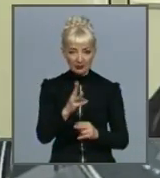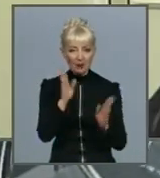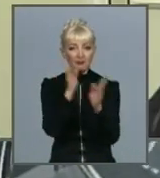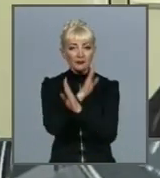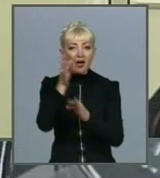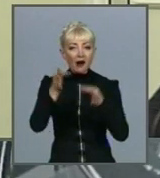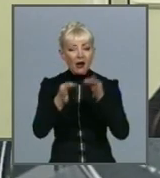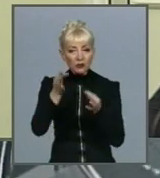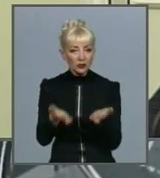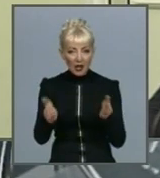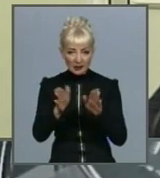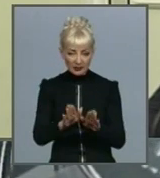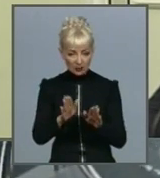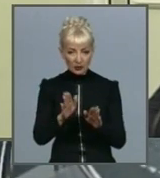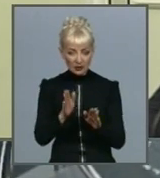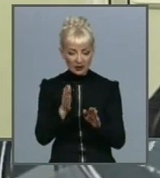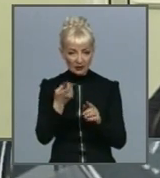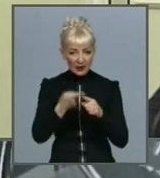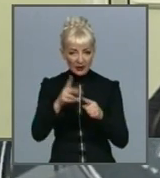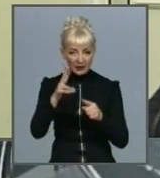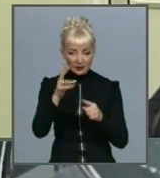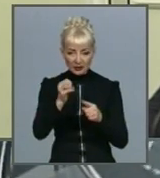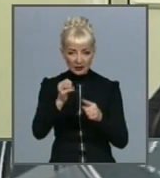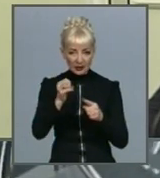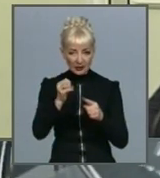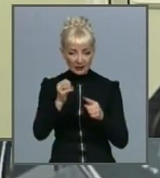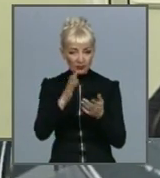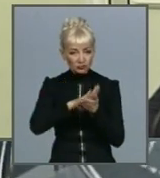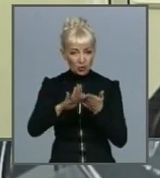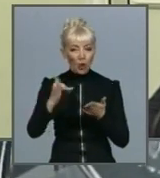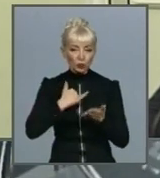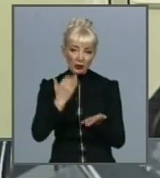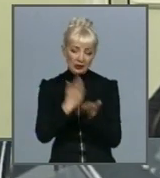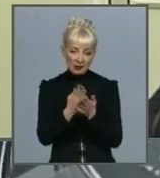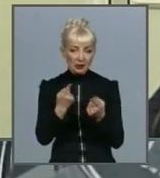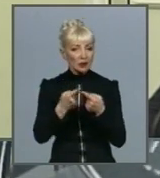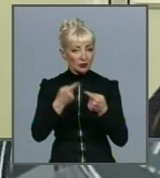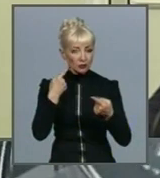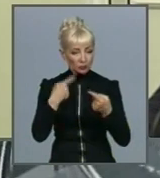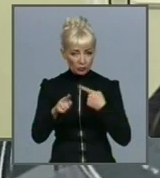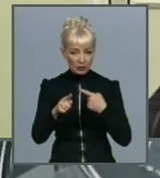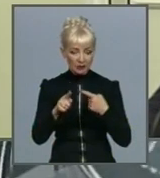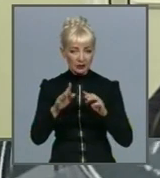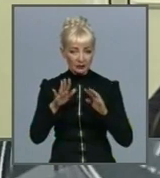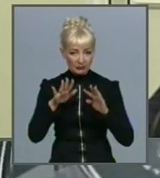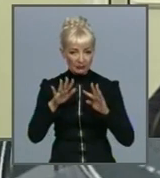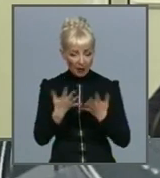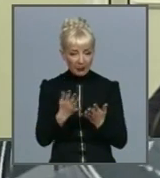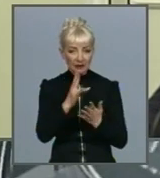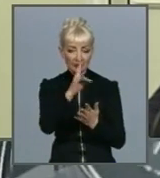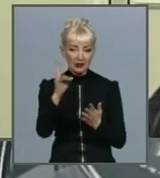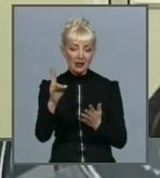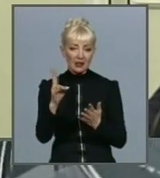нас є інші речі і механізми закручувати гайки на таких питаннях. Ви скажіть, будь ласка,